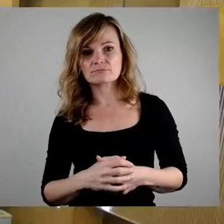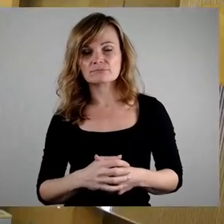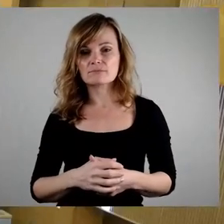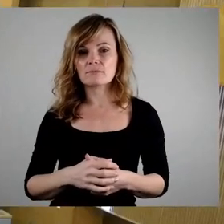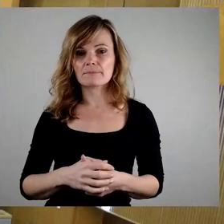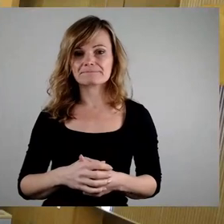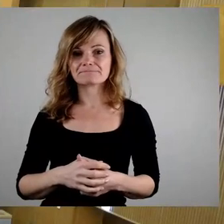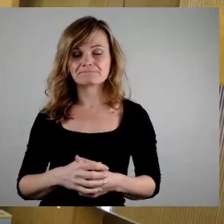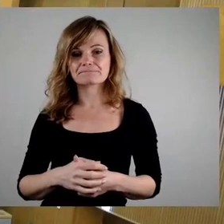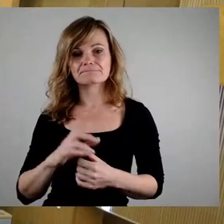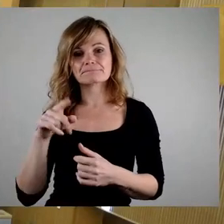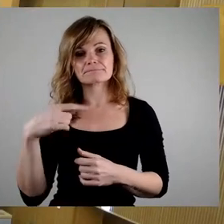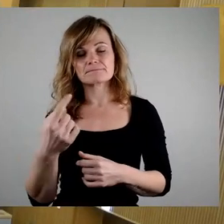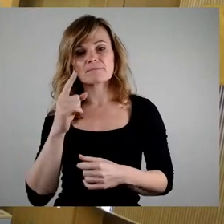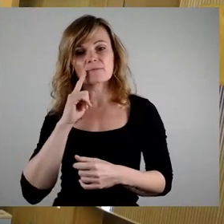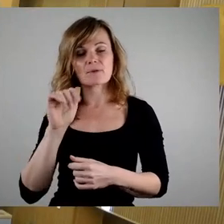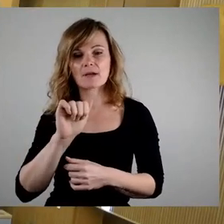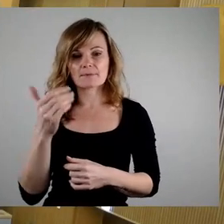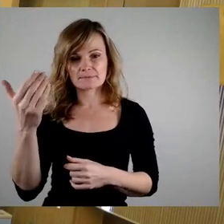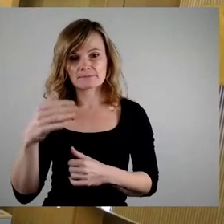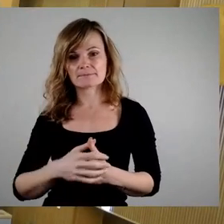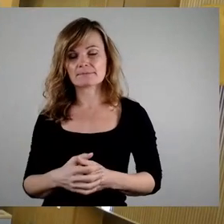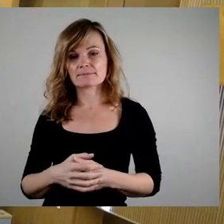Als nächstes Frau Abel, Fraktion Die Linke.